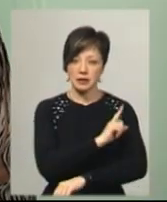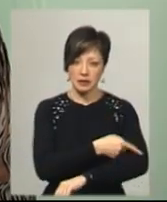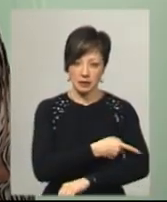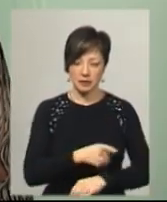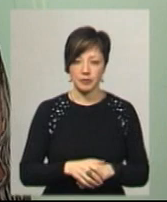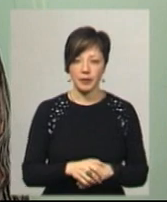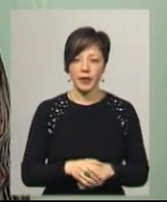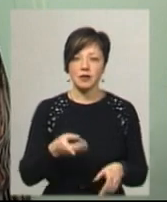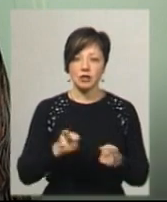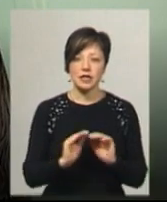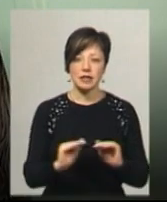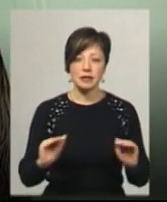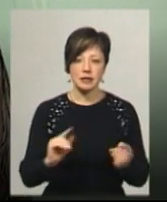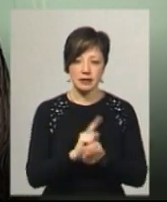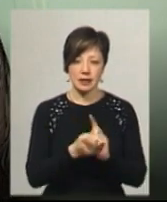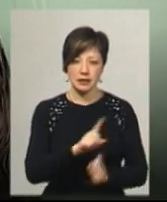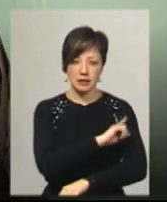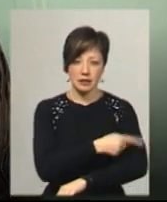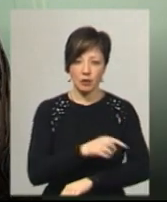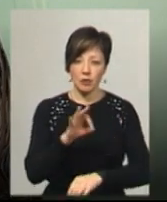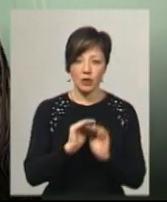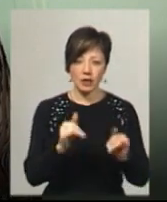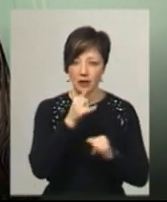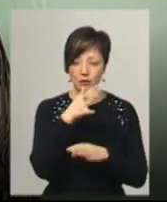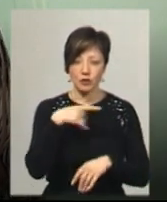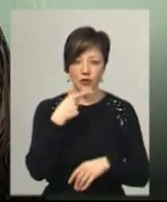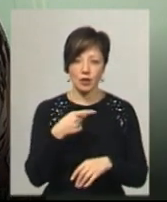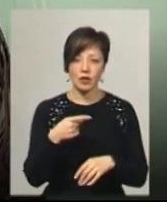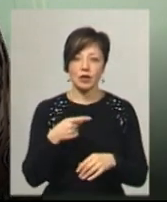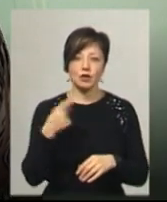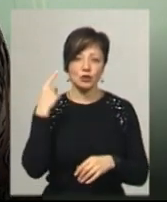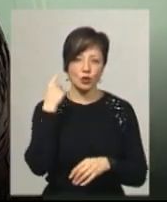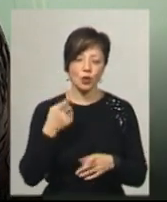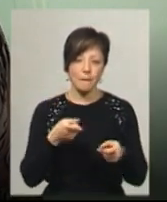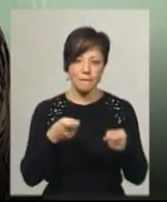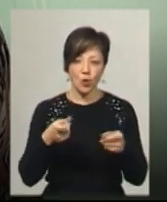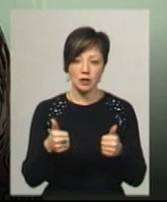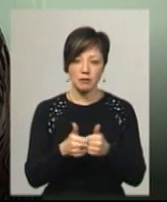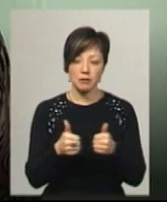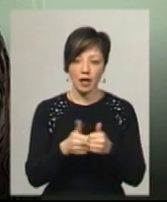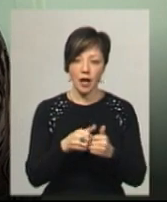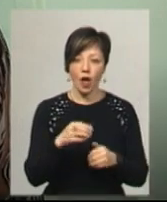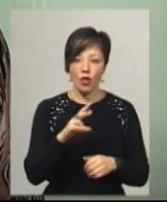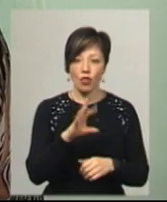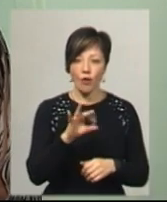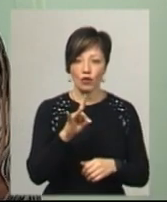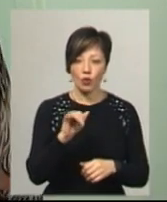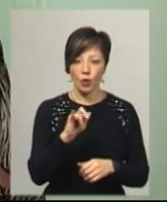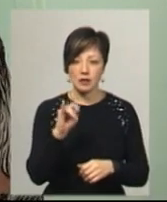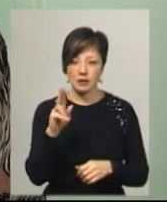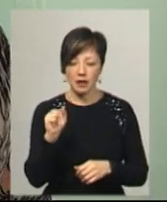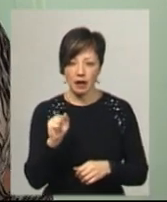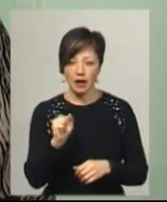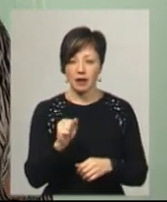Звичайно сильні, діти стали сильнішими. Про дітей без сліз не можу говорити. Вони чують постріли, особливо біля Новотроїцької, Єлєновки, яка вже не наша,